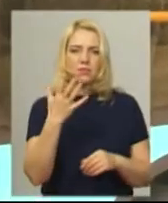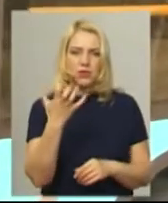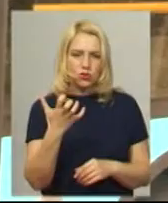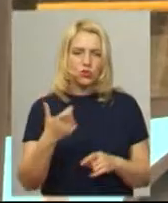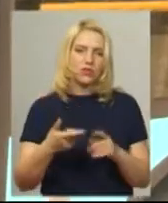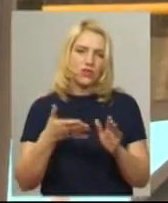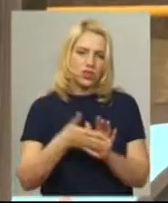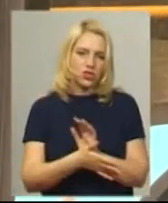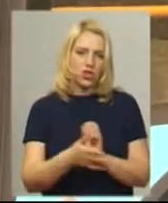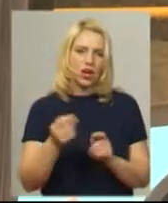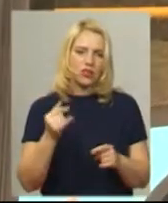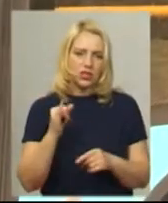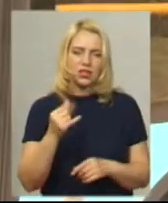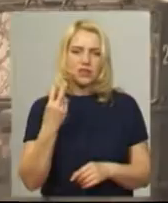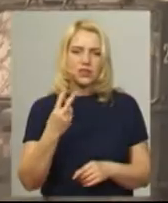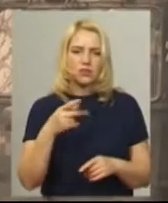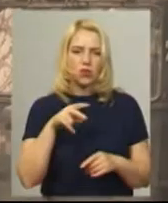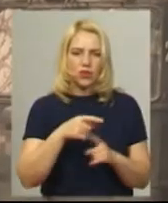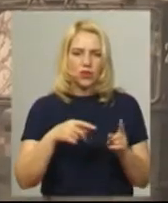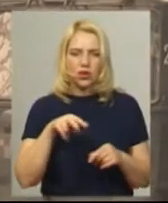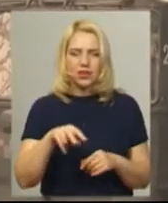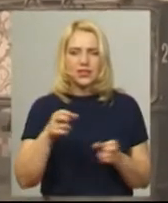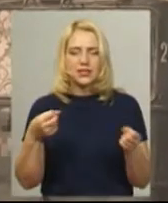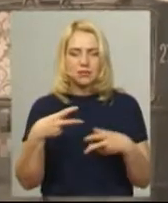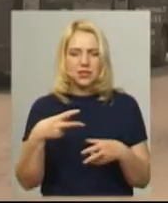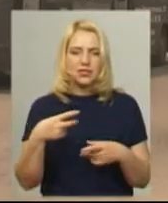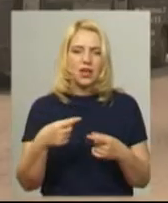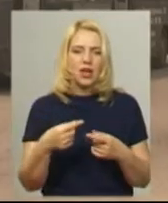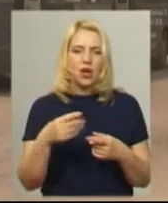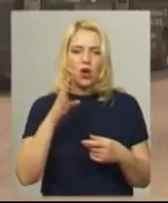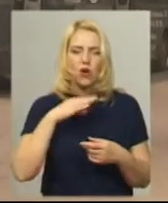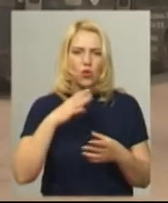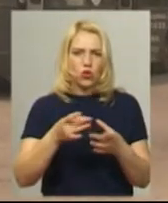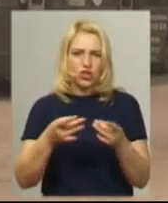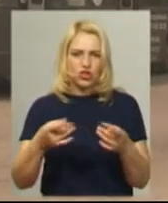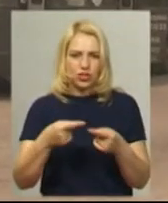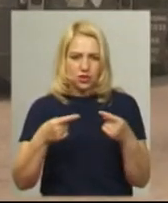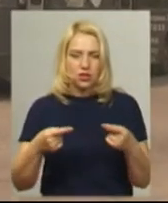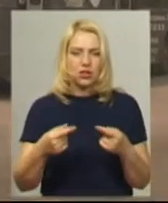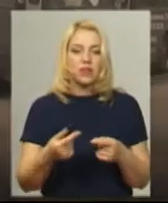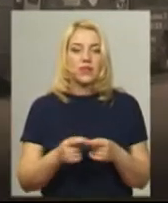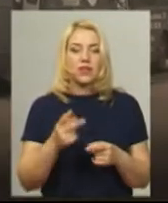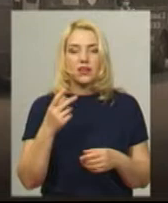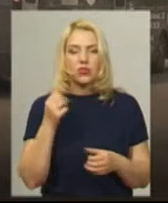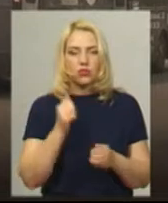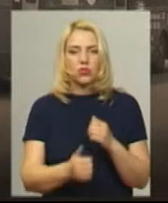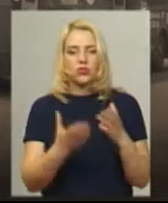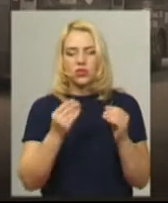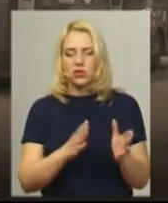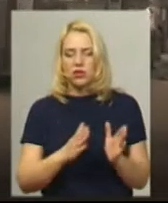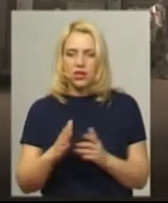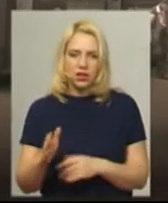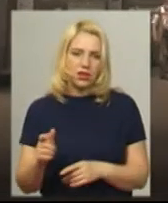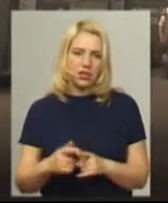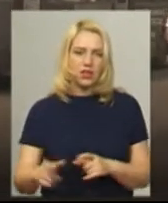літрів спеціального розчину, говорить директор установи Віктор Паламарчук. З дня на день проводимо дезінфекції всіх